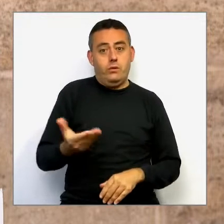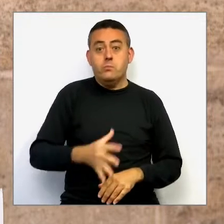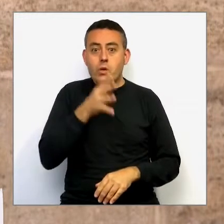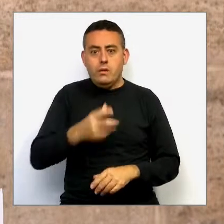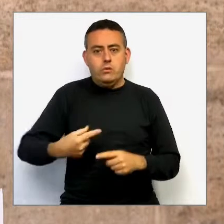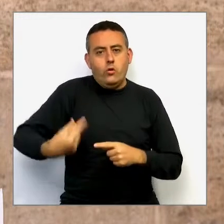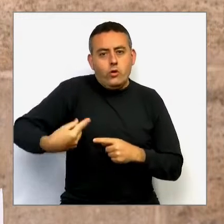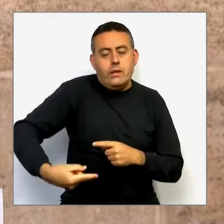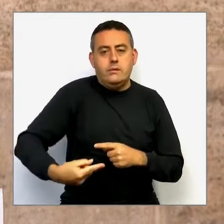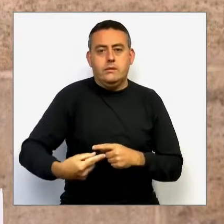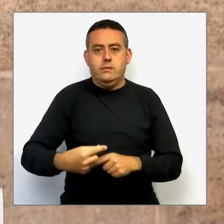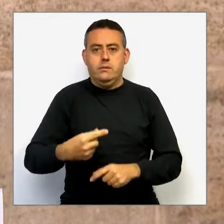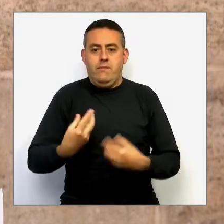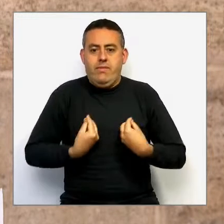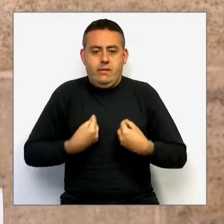vides que es salven.